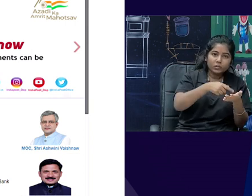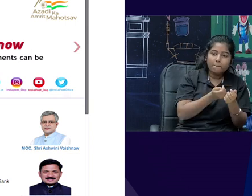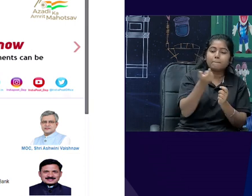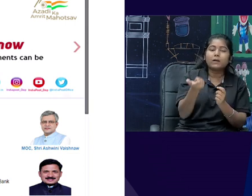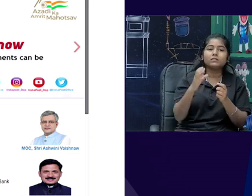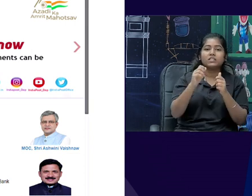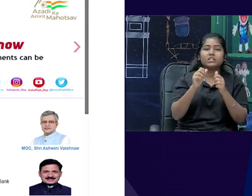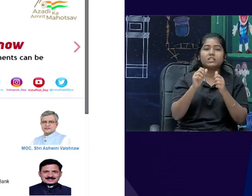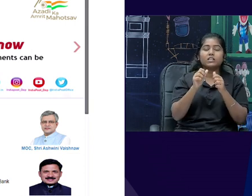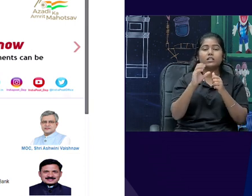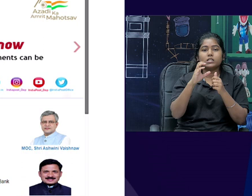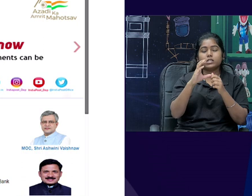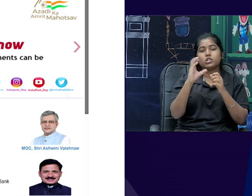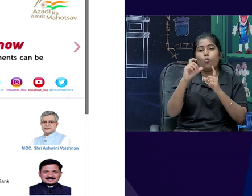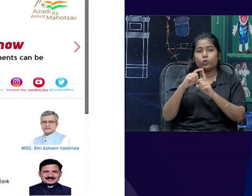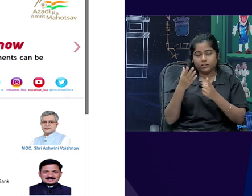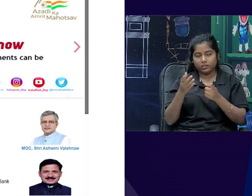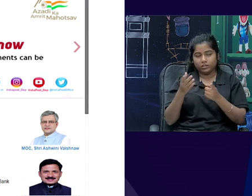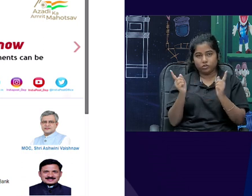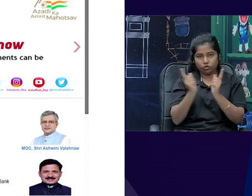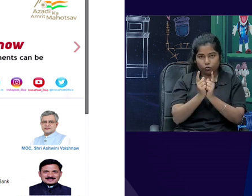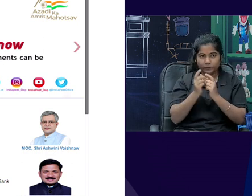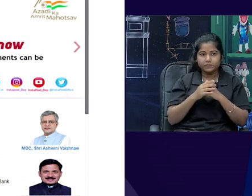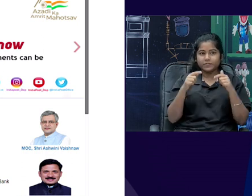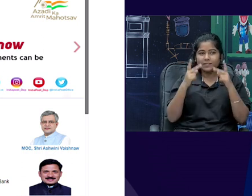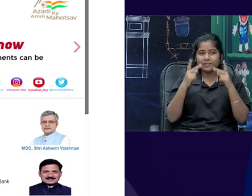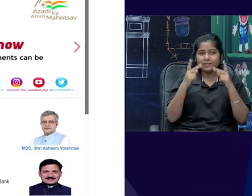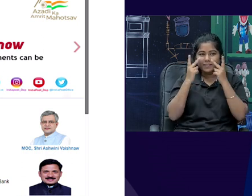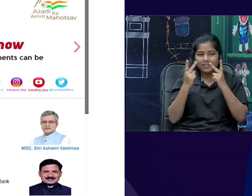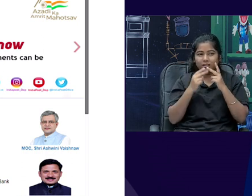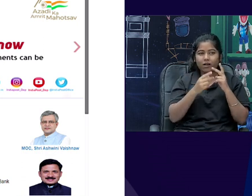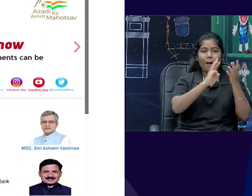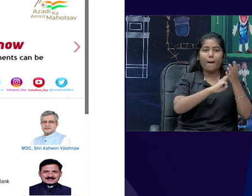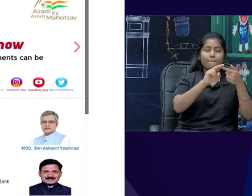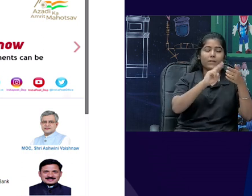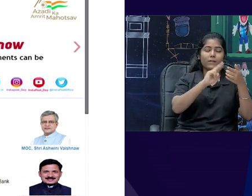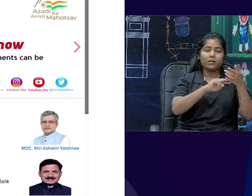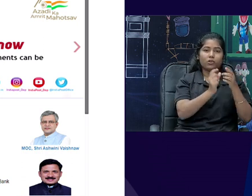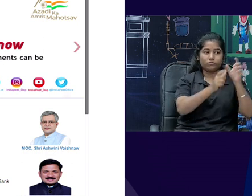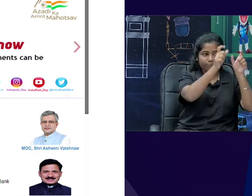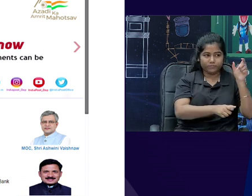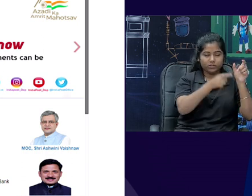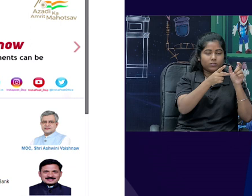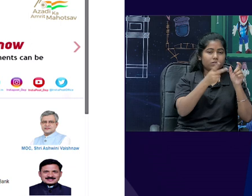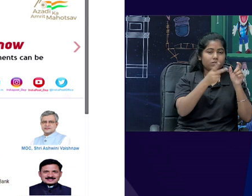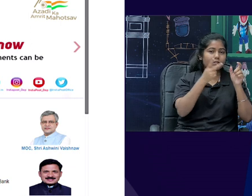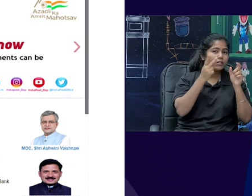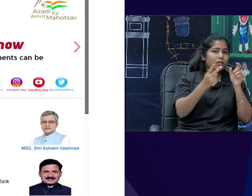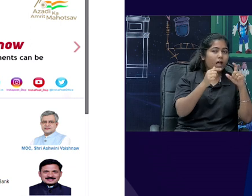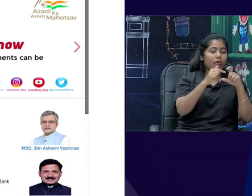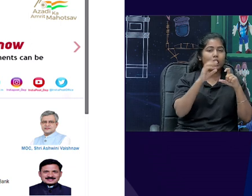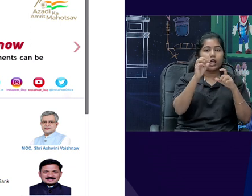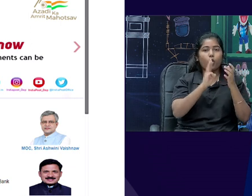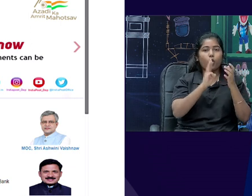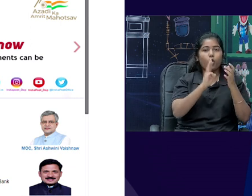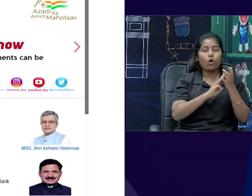website में left side में menu bar है उसमें हमें item मिल रहा है menu में business and e-commerce तो हम